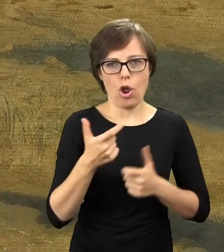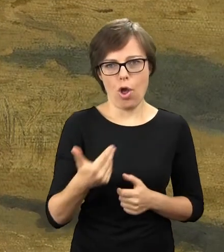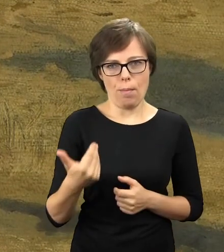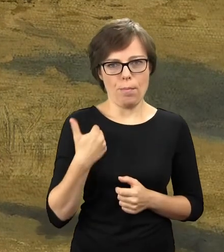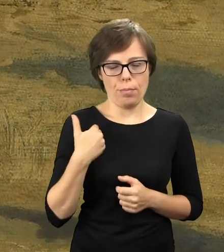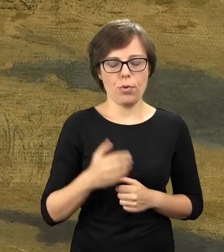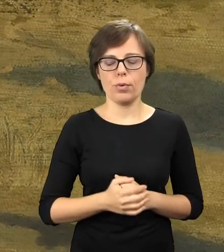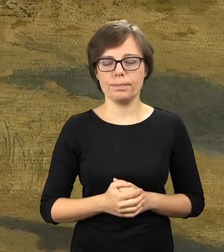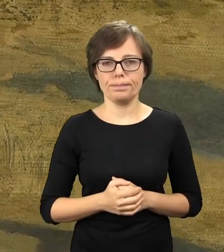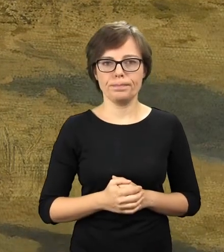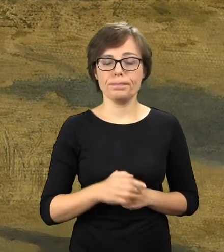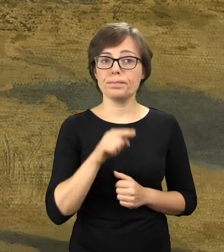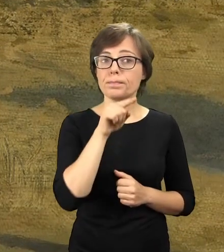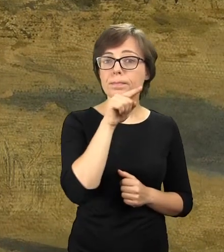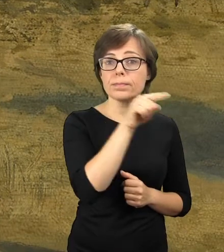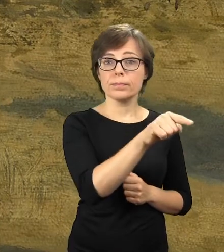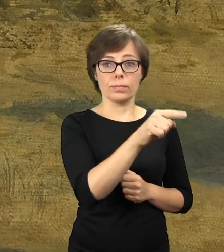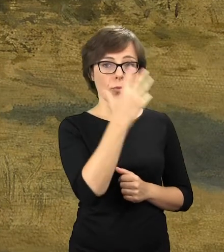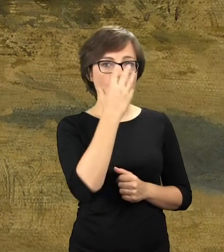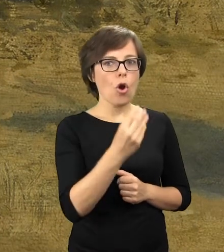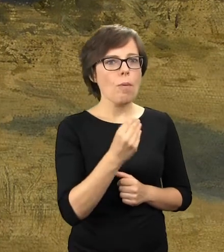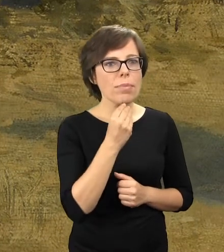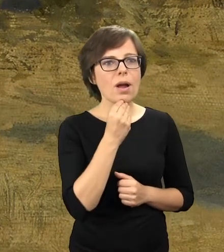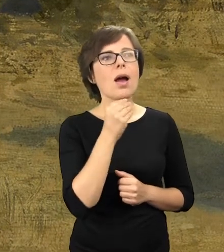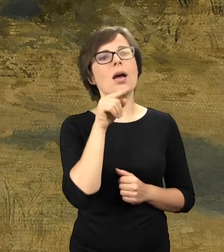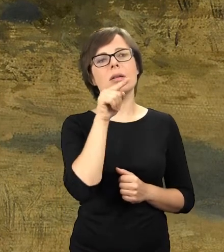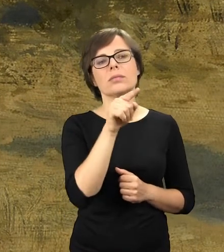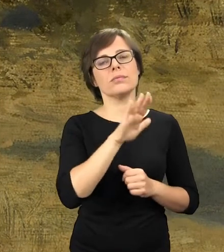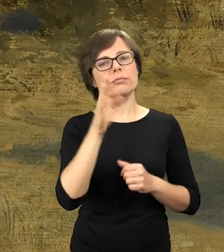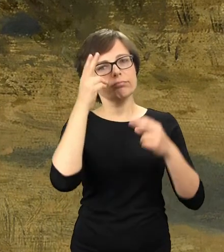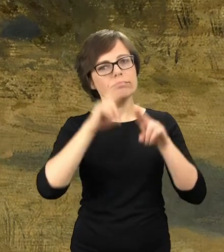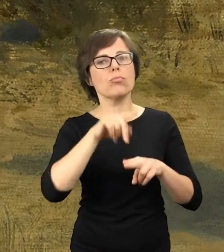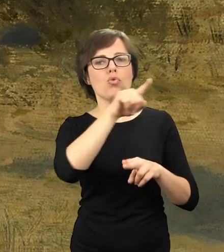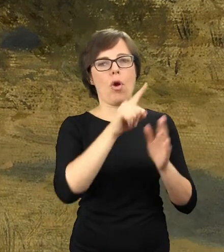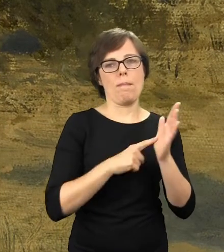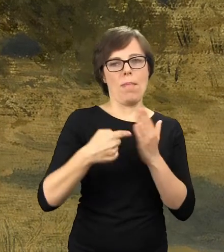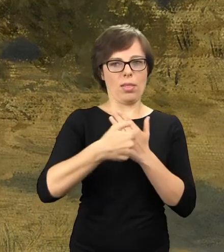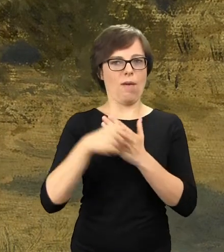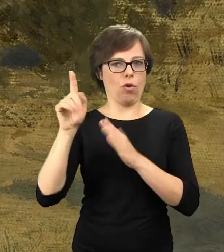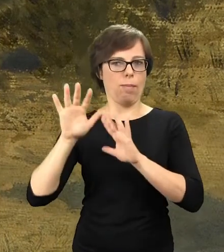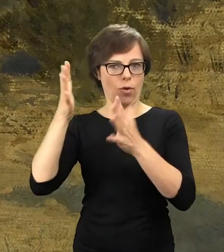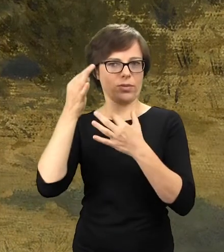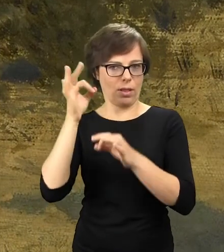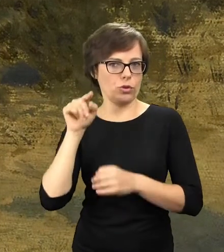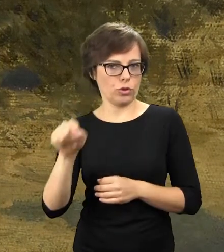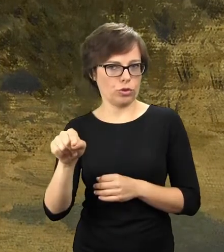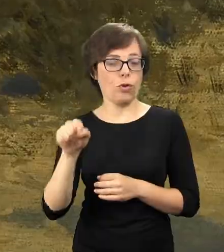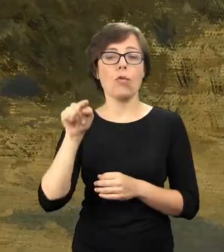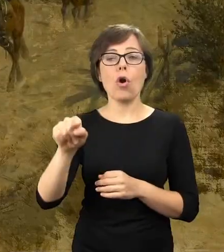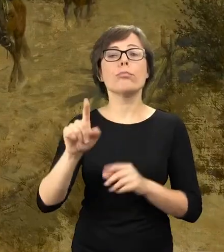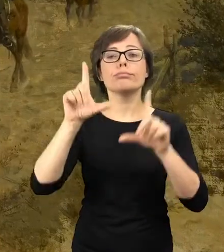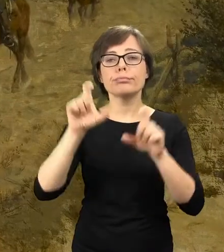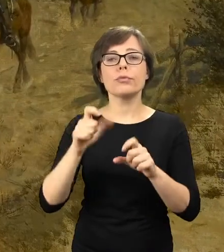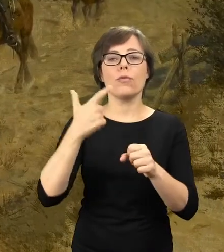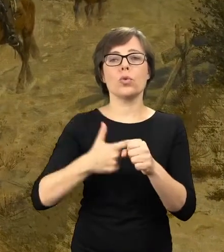malarza. Scena uznawana jest za pewnego rodzaju metaforę powstania styczniowego, które wybuchło 22